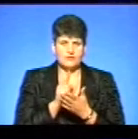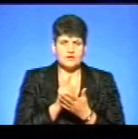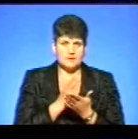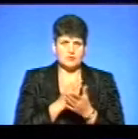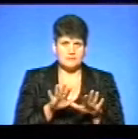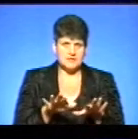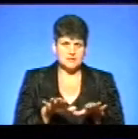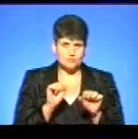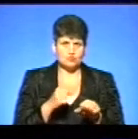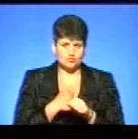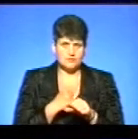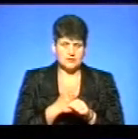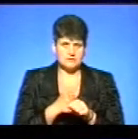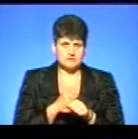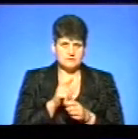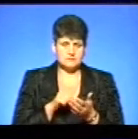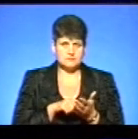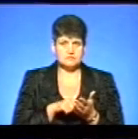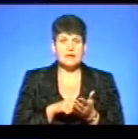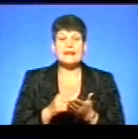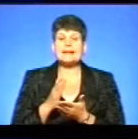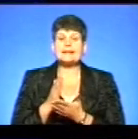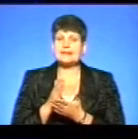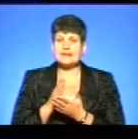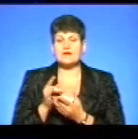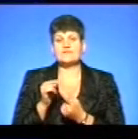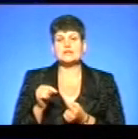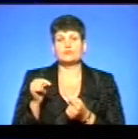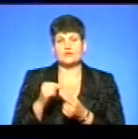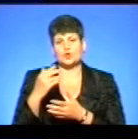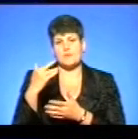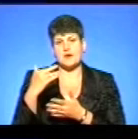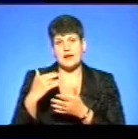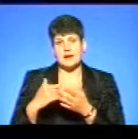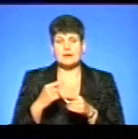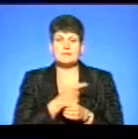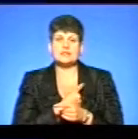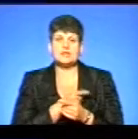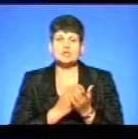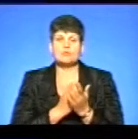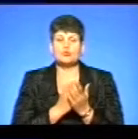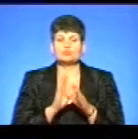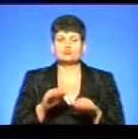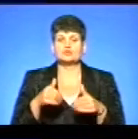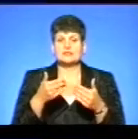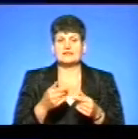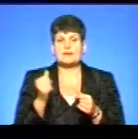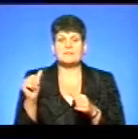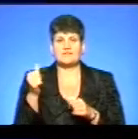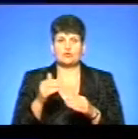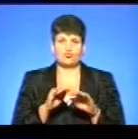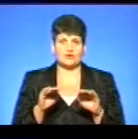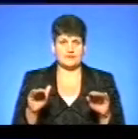прямо на місці, можуть його зробити? Так, дивіться, є відповідно перелік медичних послуг, які будуть надаватися на первинному рівні.